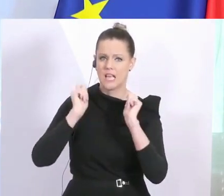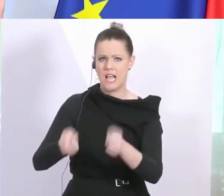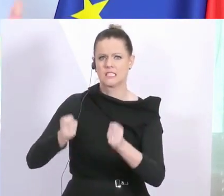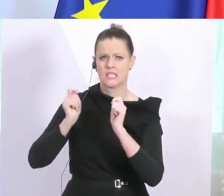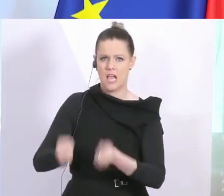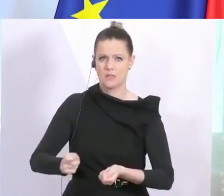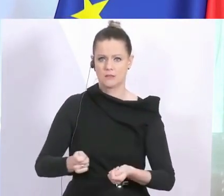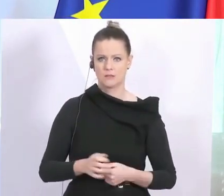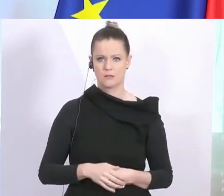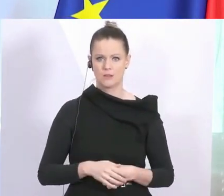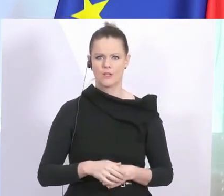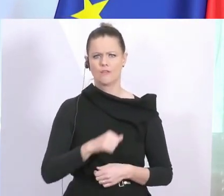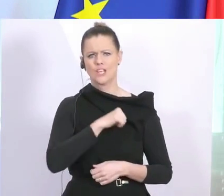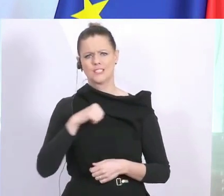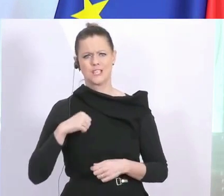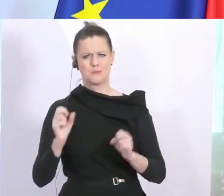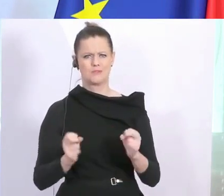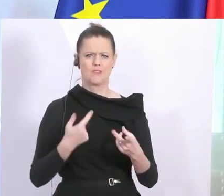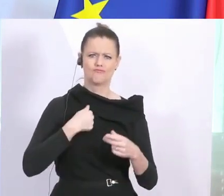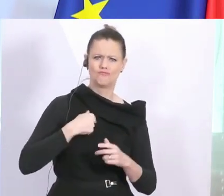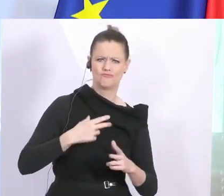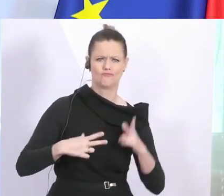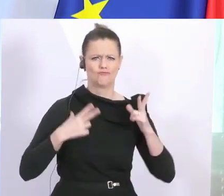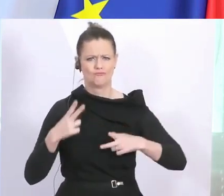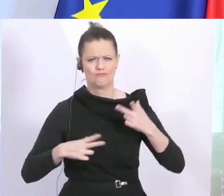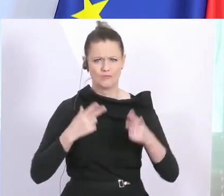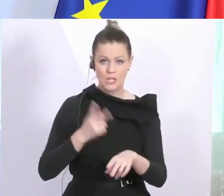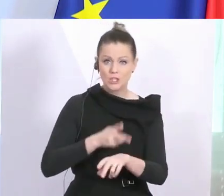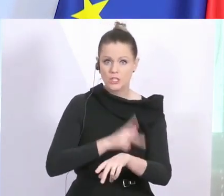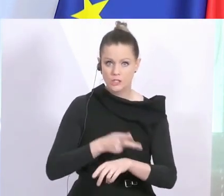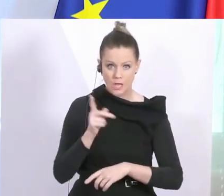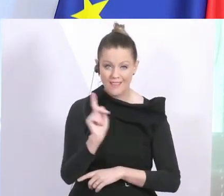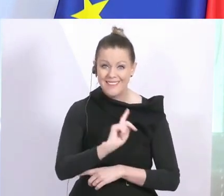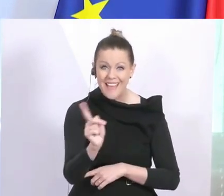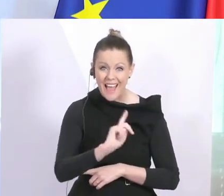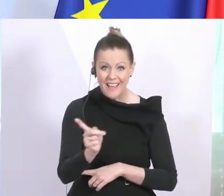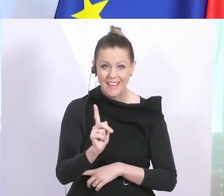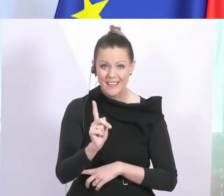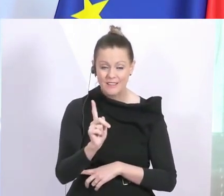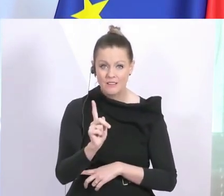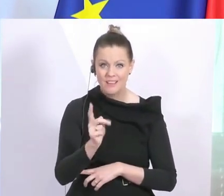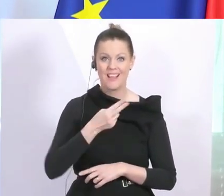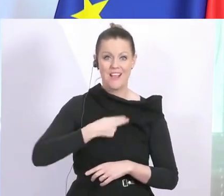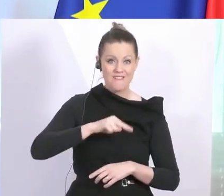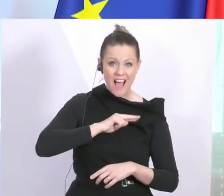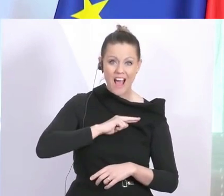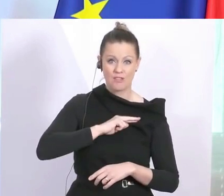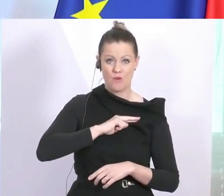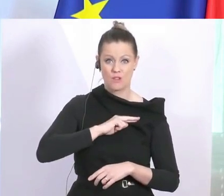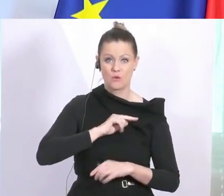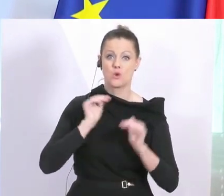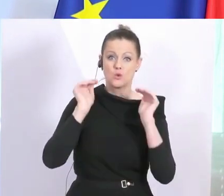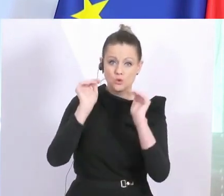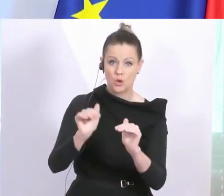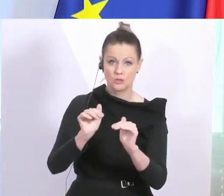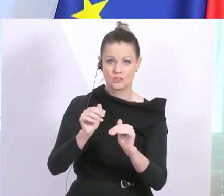Das ist kein Selbstzweck, das ist kein sich wichtig machen des Staates, sondern das ist der Schutz, die Verantwortung des Staates, den